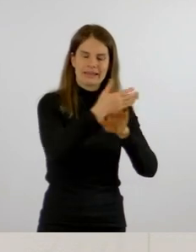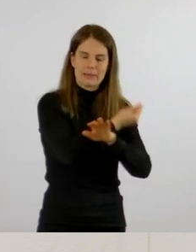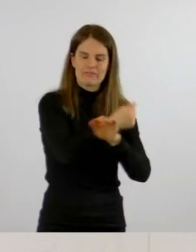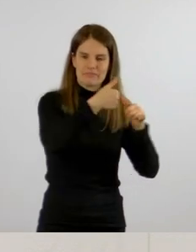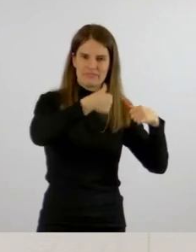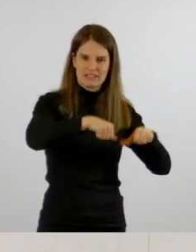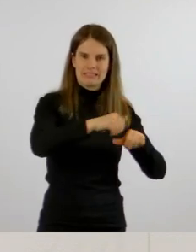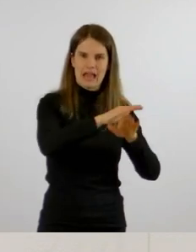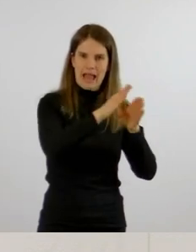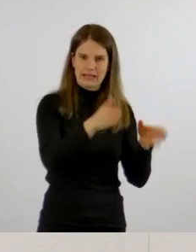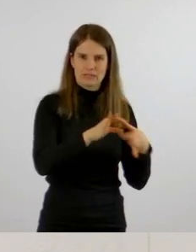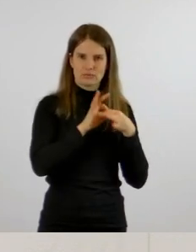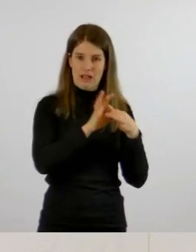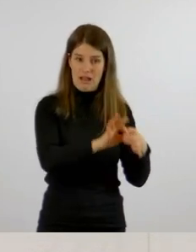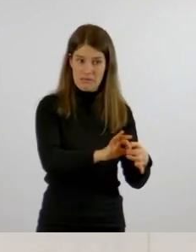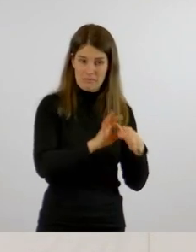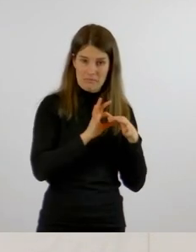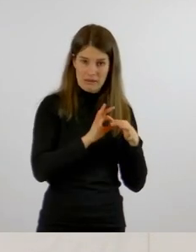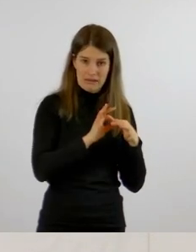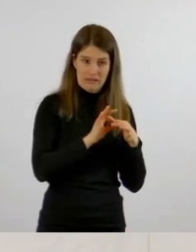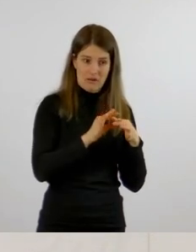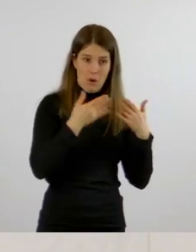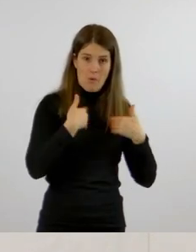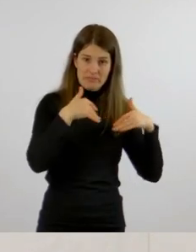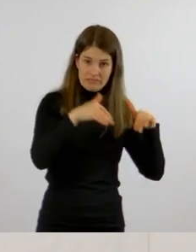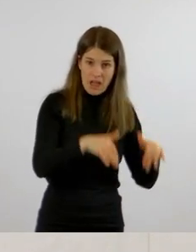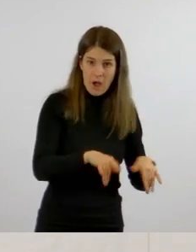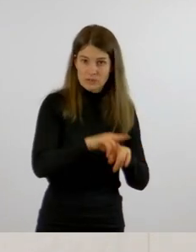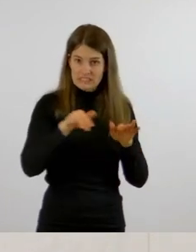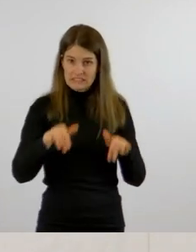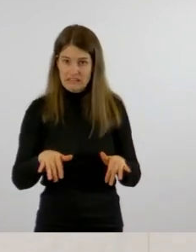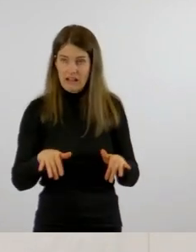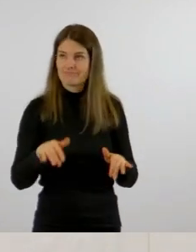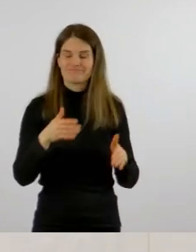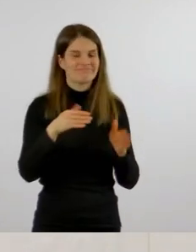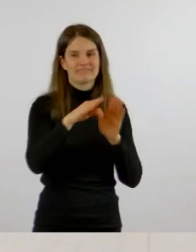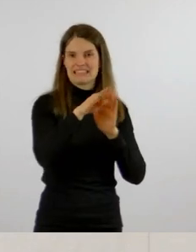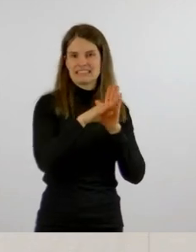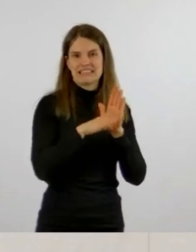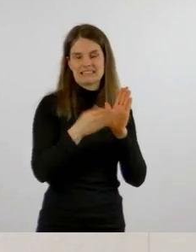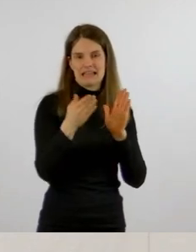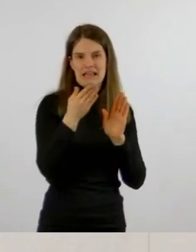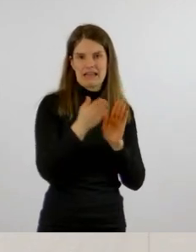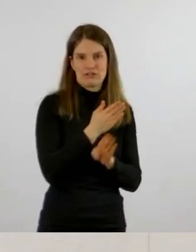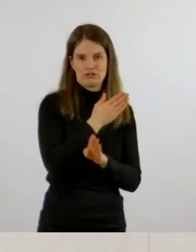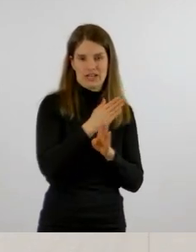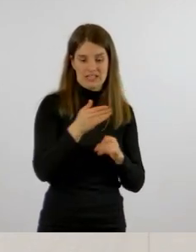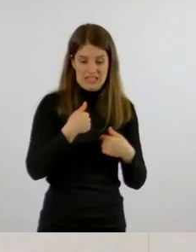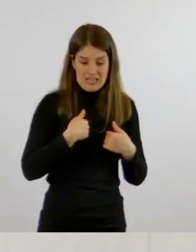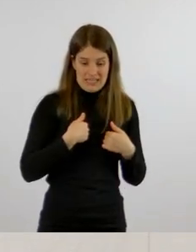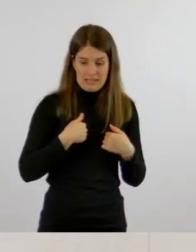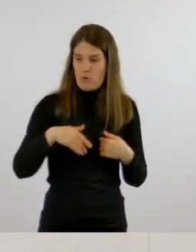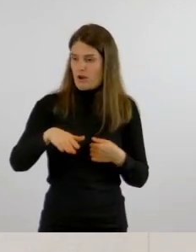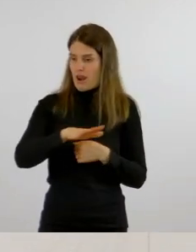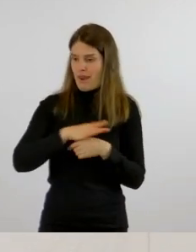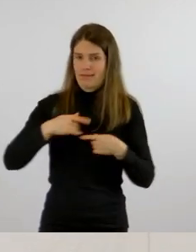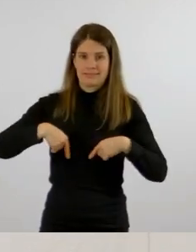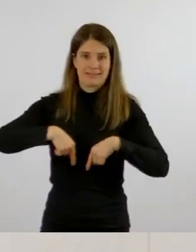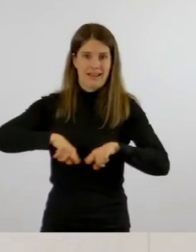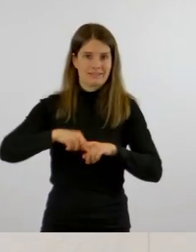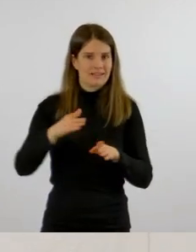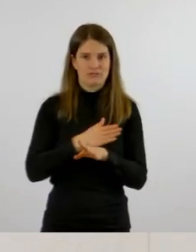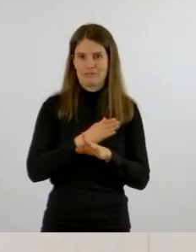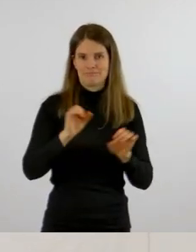der Gesetzgeber. Nicht der Landkreis, auch nicht das Land, sondern der Bundestag. Die ist entschieden.